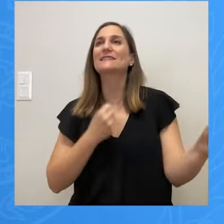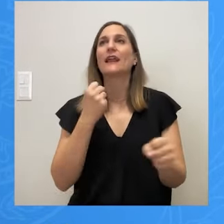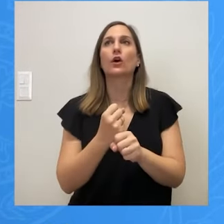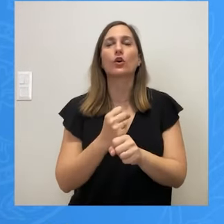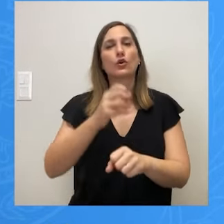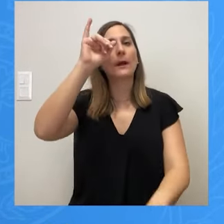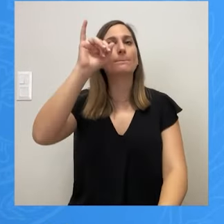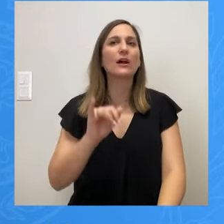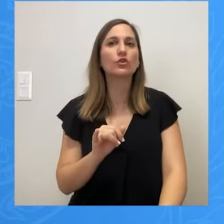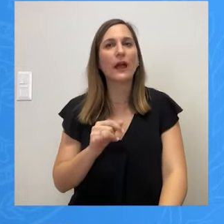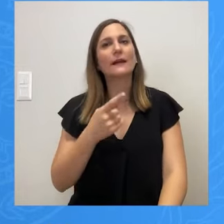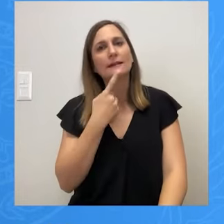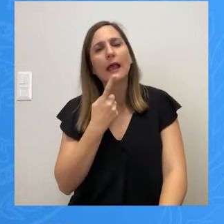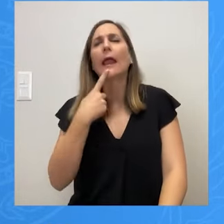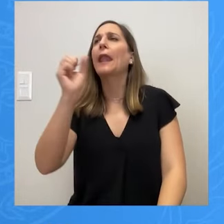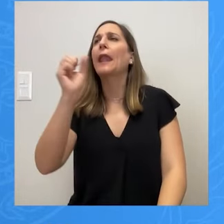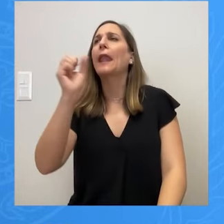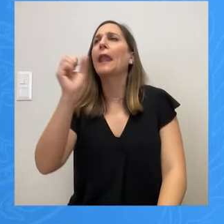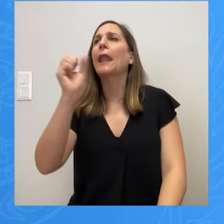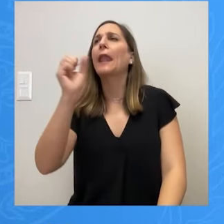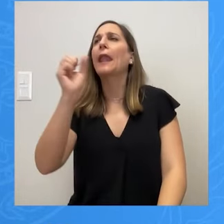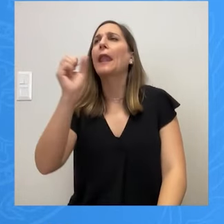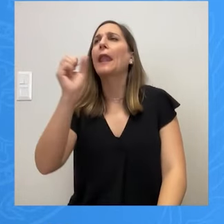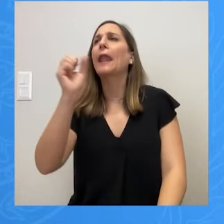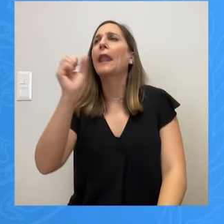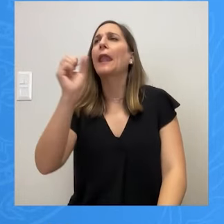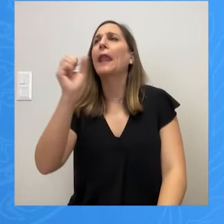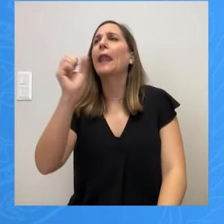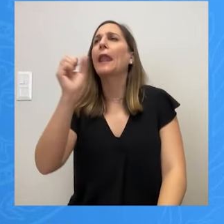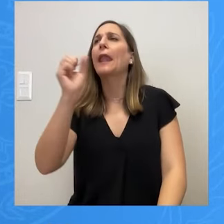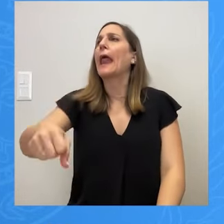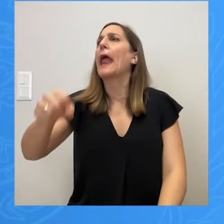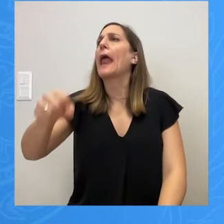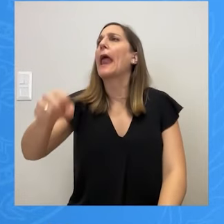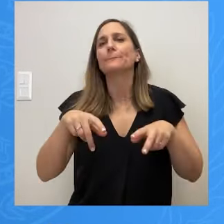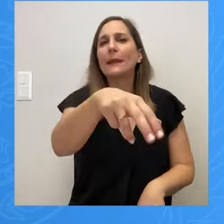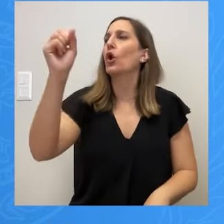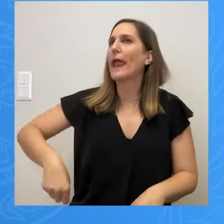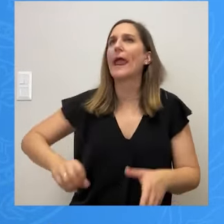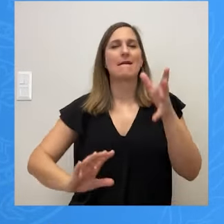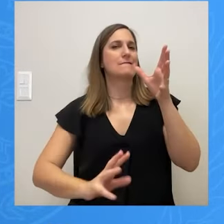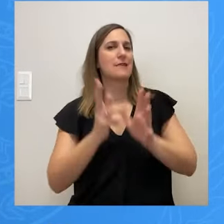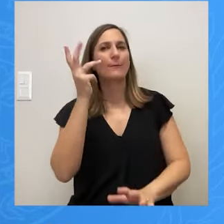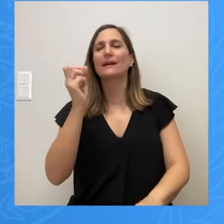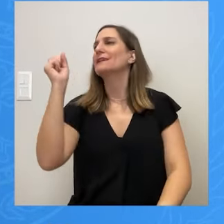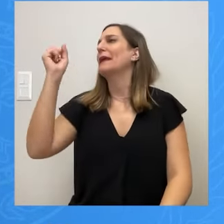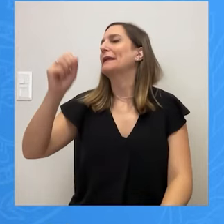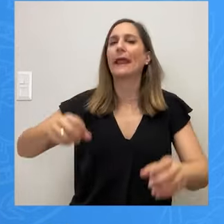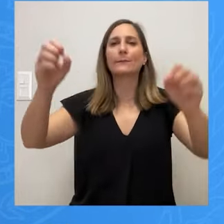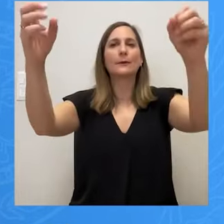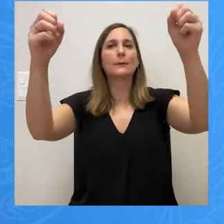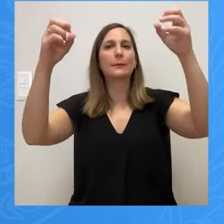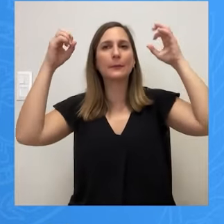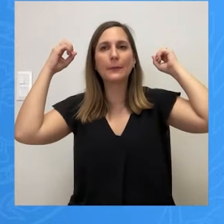ήταν ναι σε όλα. Ναι σε όλα. Ναι στον περίπατο, ναι στην ανάπλαση, ναι στον ηλεκτροφωτισμό των